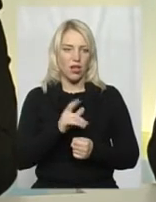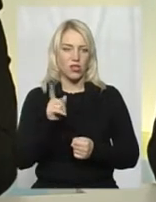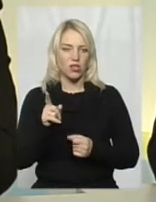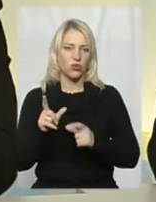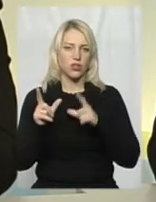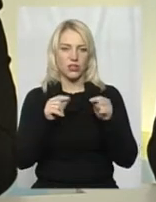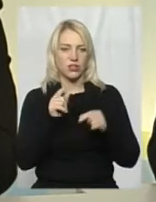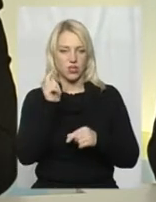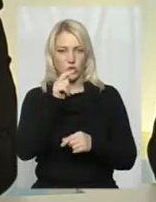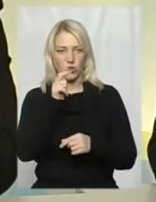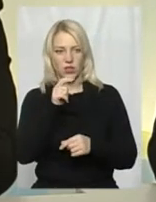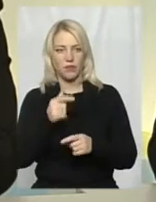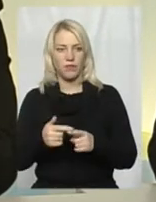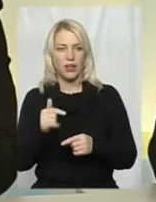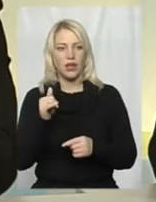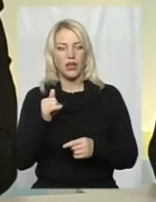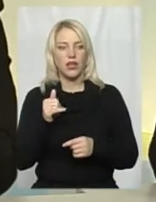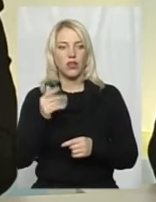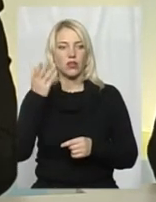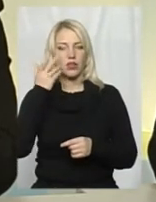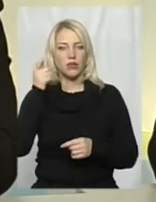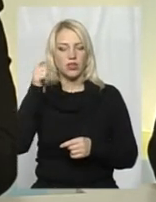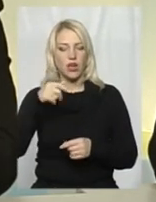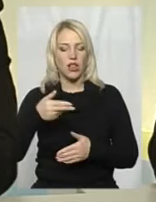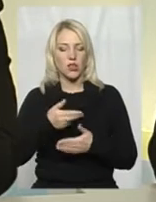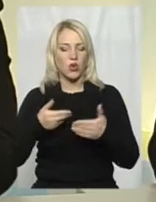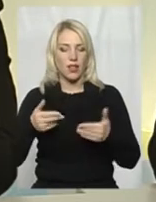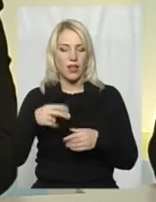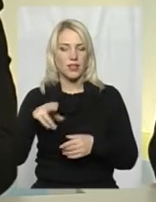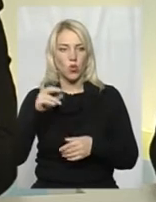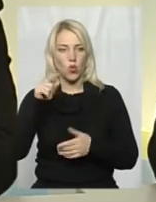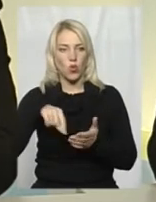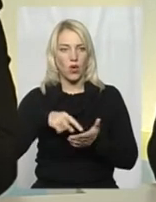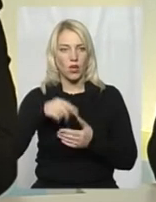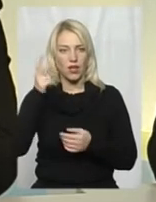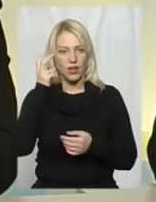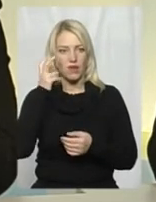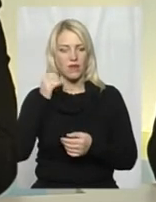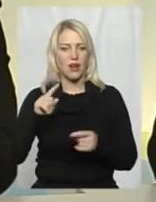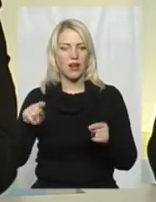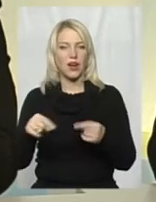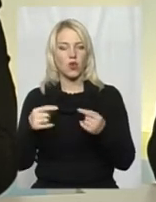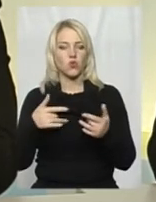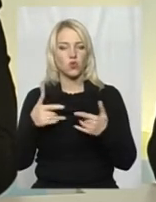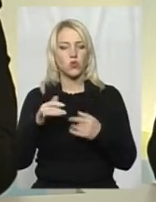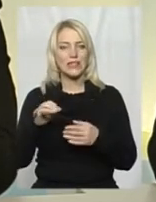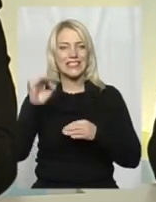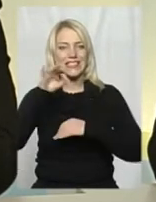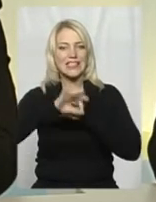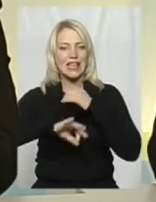і їздить. З іншого боку, приїжджали і до нас, до Києва, реконструктори Західної Європи.